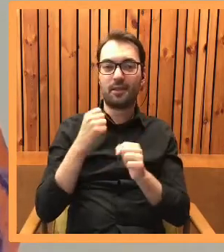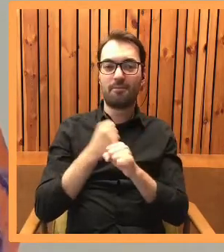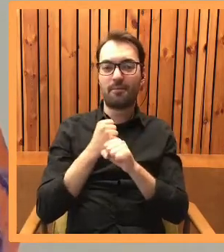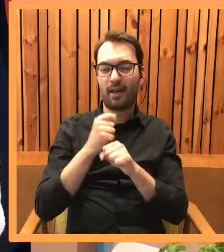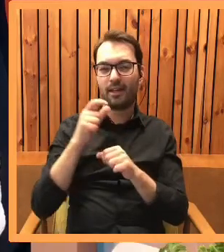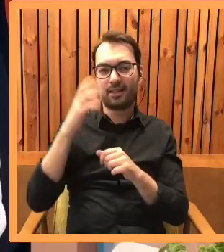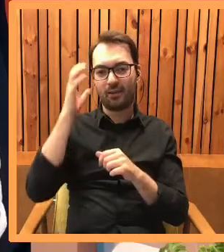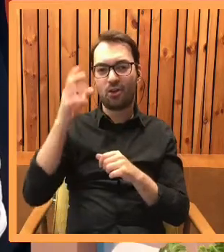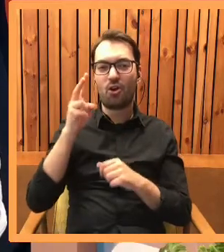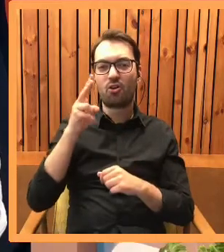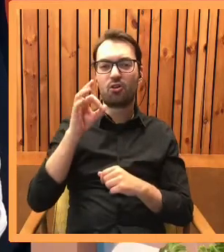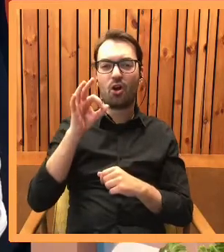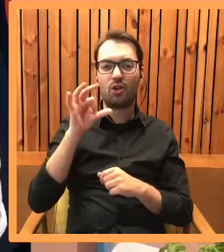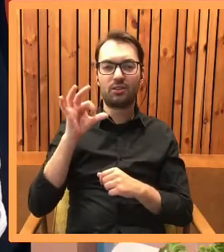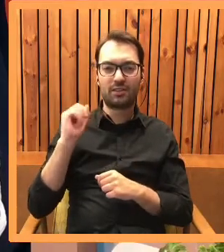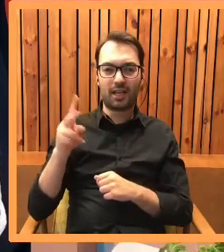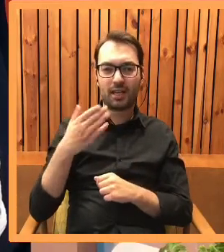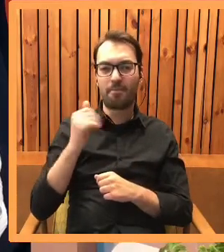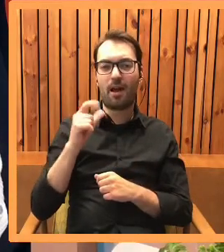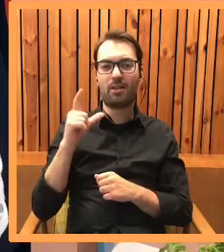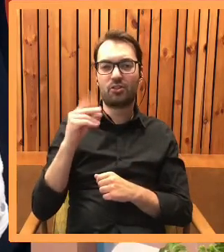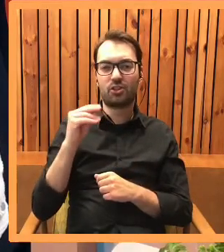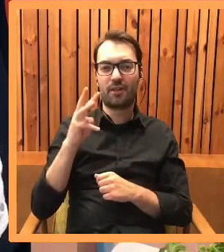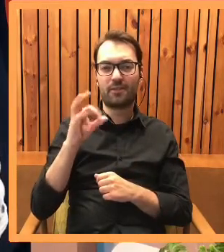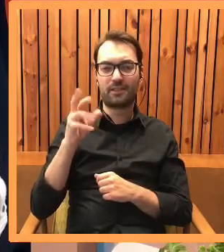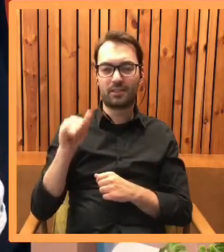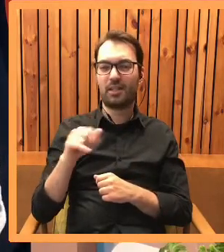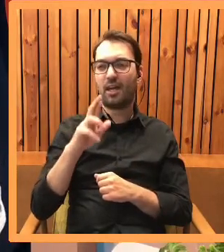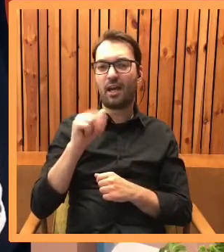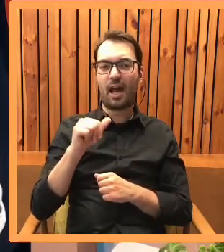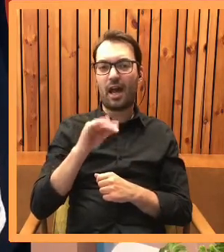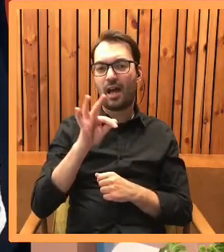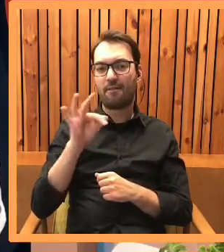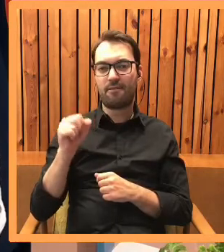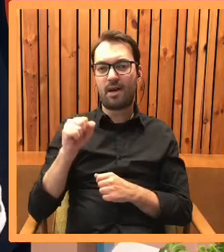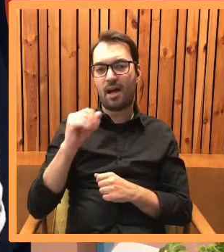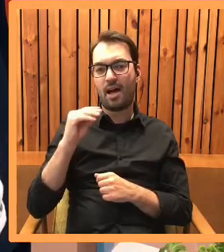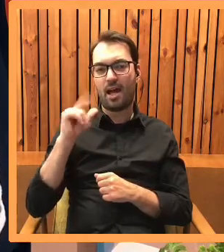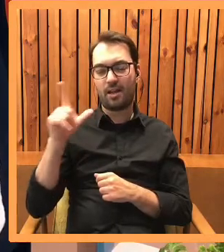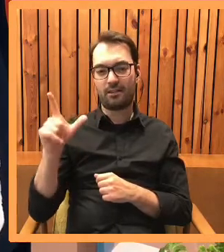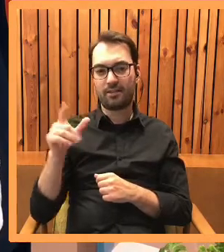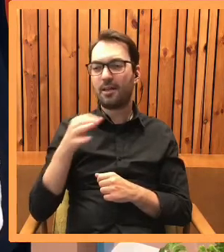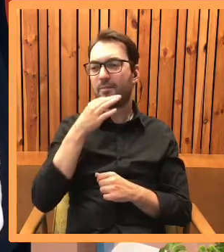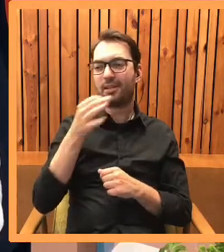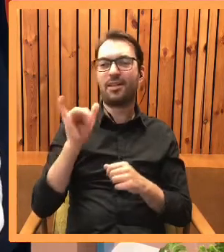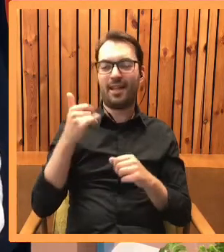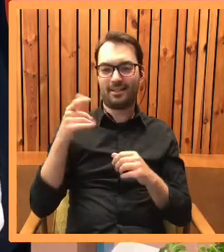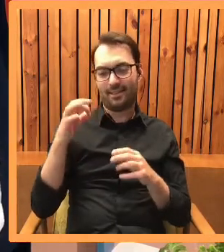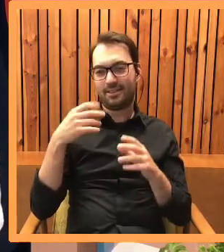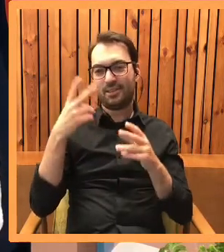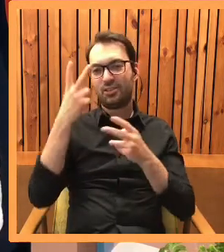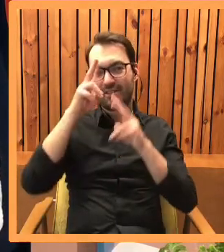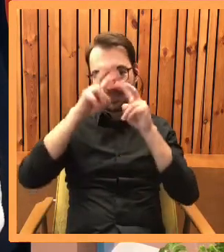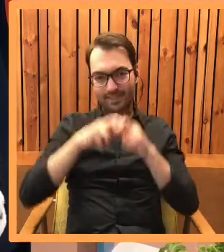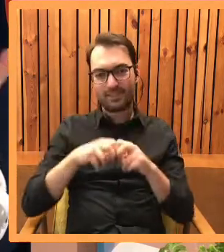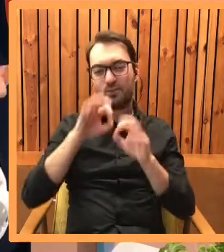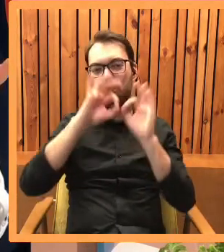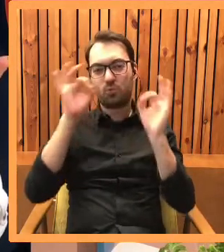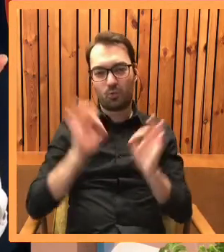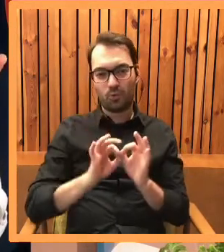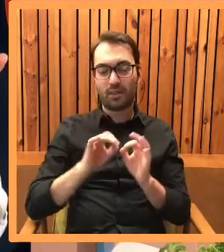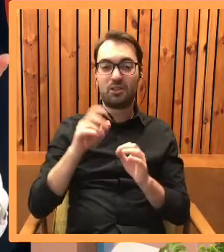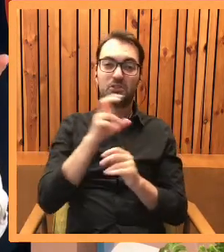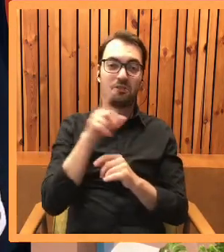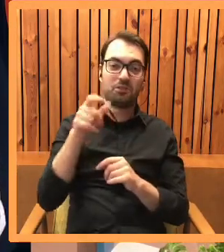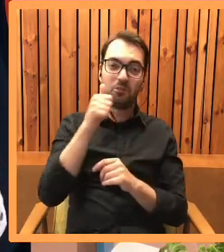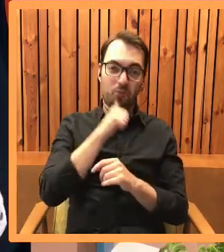Kossaka, Malczewskiego, Rafaela. Zastanawiam się, czy po tej przygodzie literackiej z wejściem do świata sztuki miałaś taki moment, żeby też spróbować